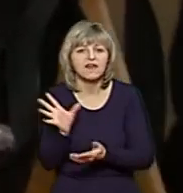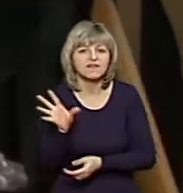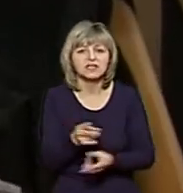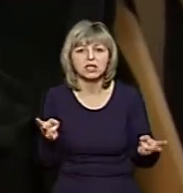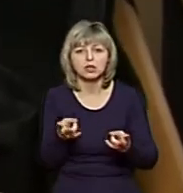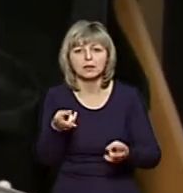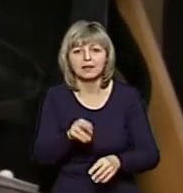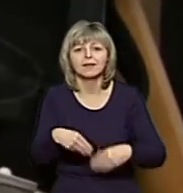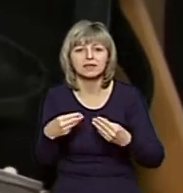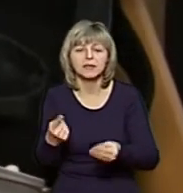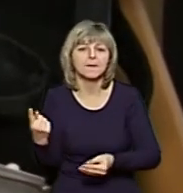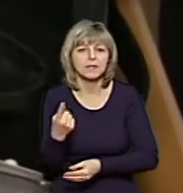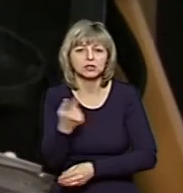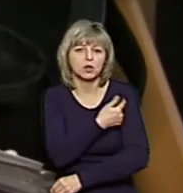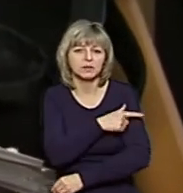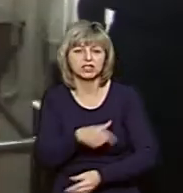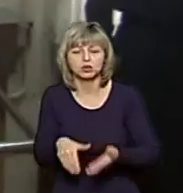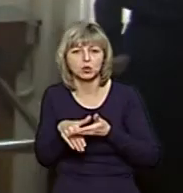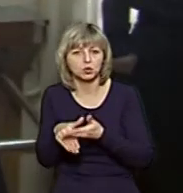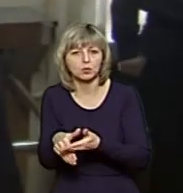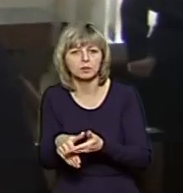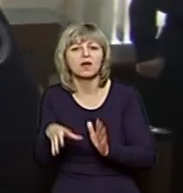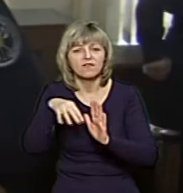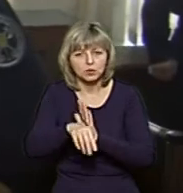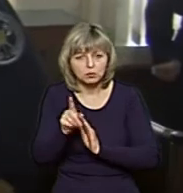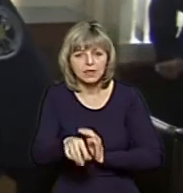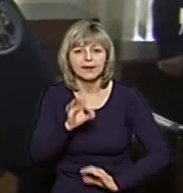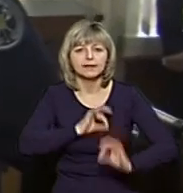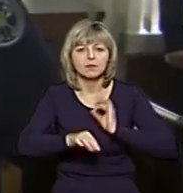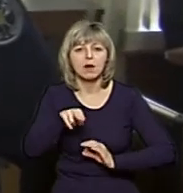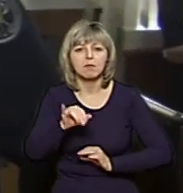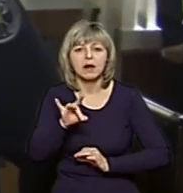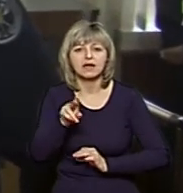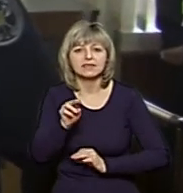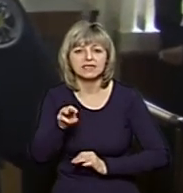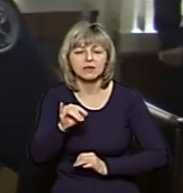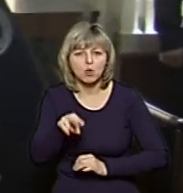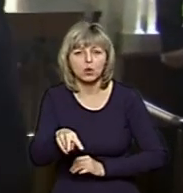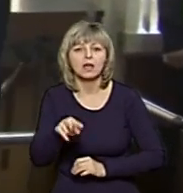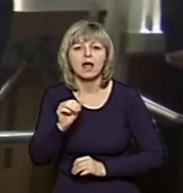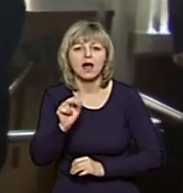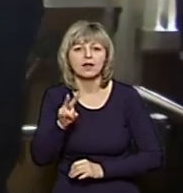необхідне для надання першої медичної допомоги. В тому числі є таблетки парацетамола, анальгін,